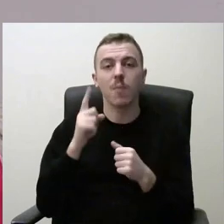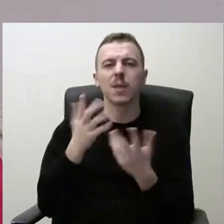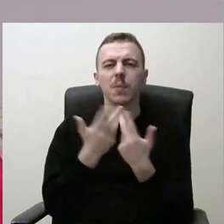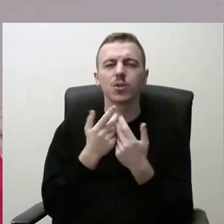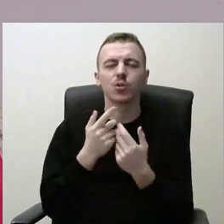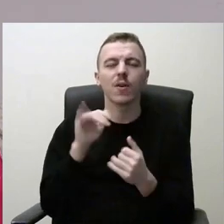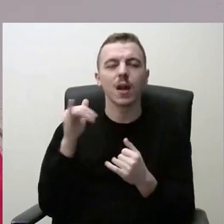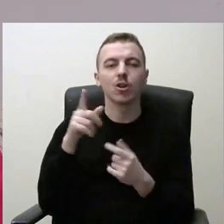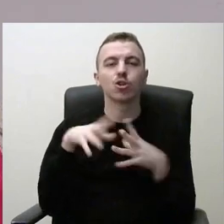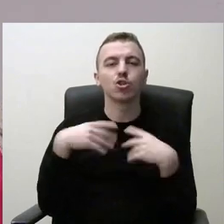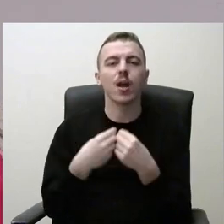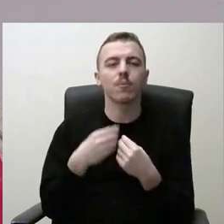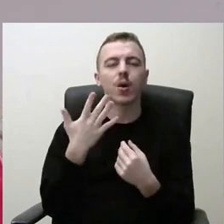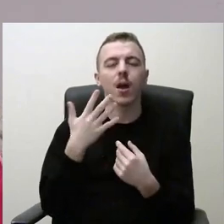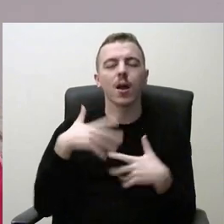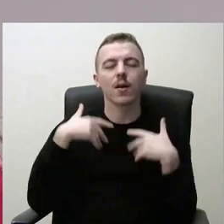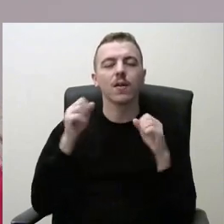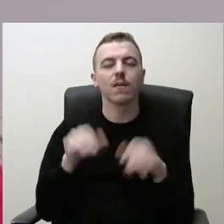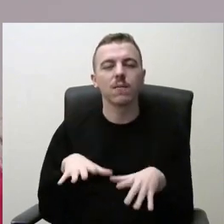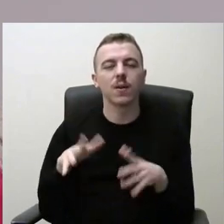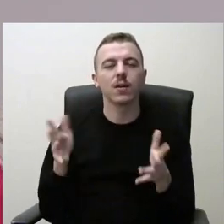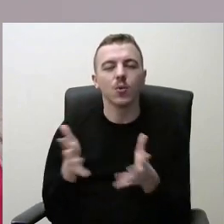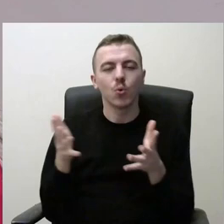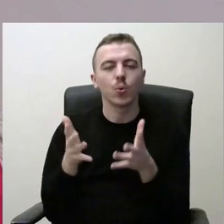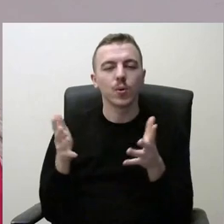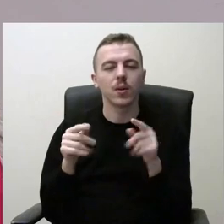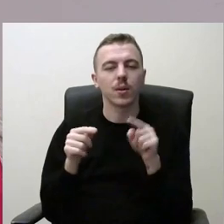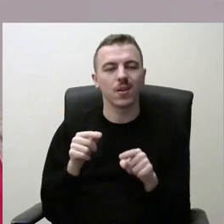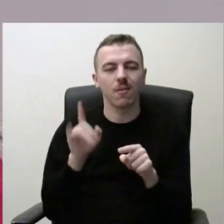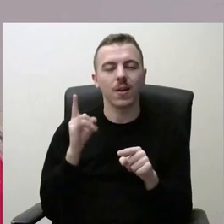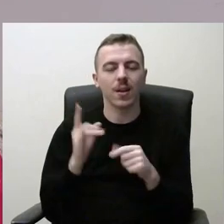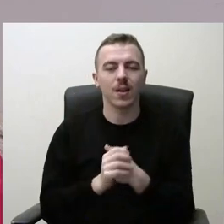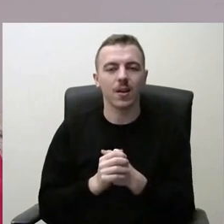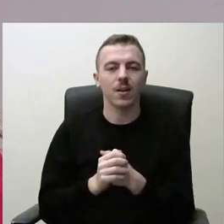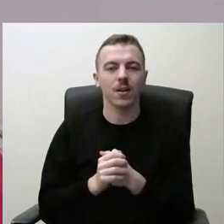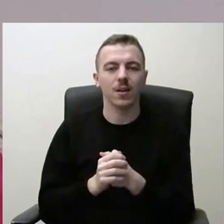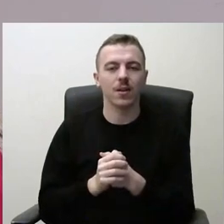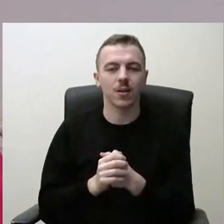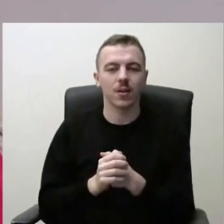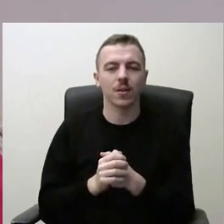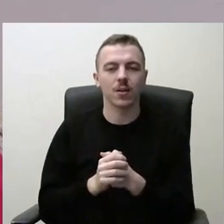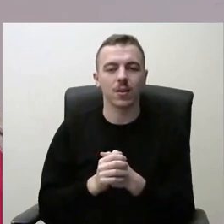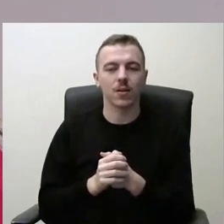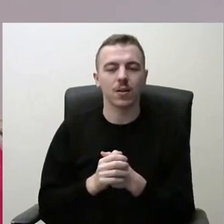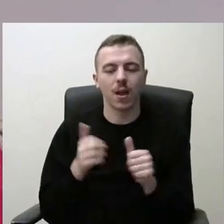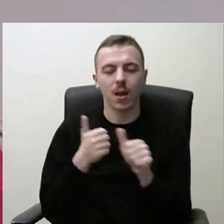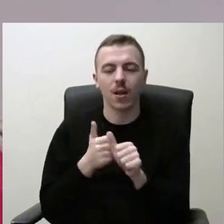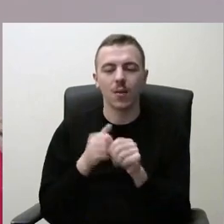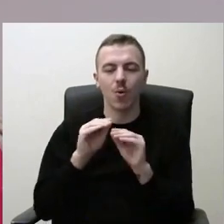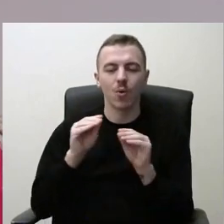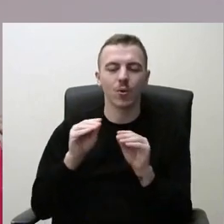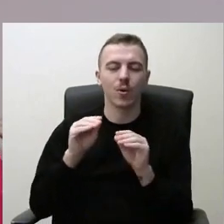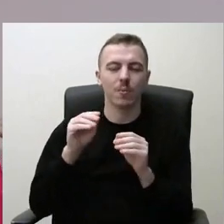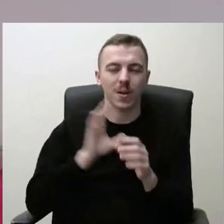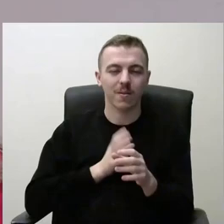pačio šeimos ir tėvų indėlį, kiek tėvai investuoja į tą vaiką, į korepetitorius, nes šito dalyko dažnai